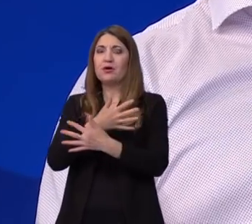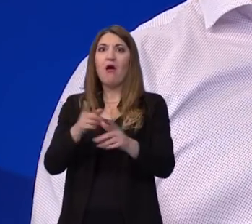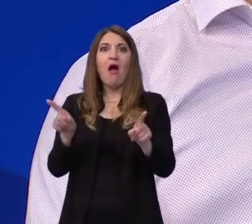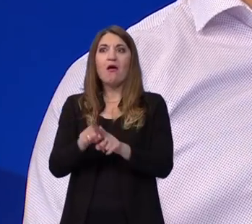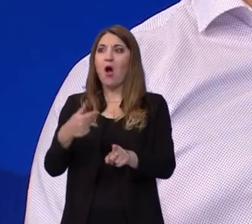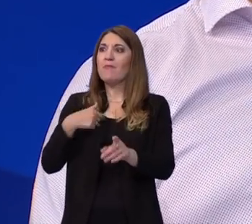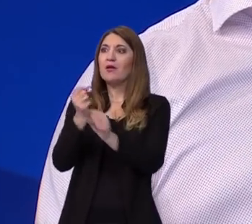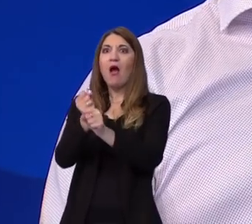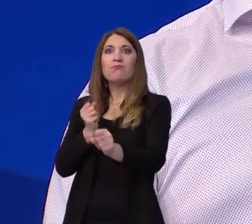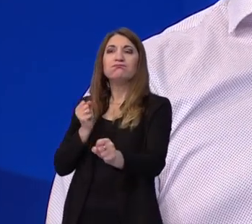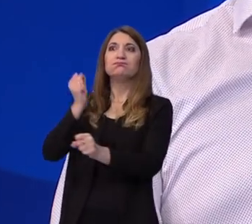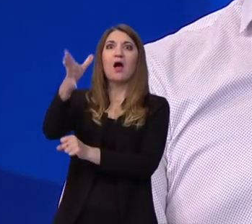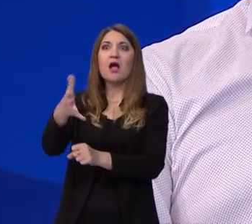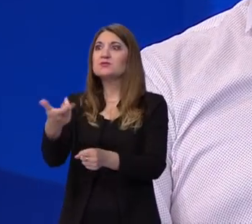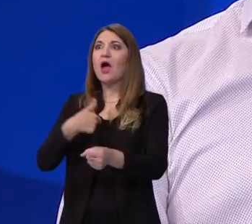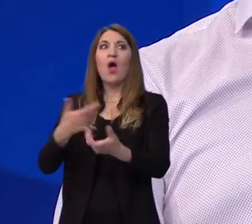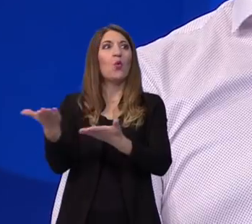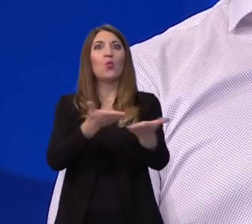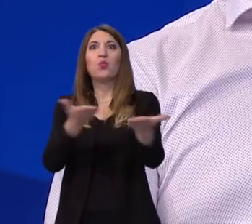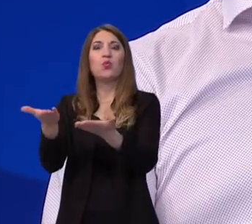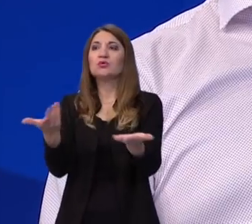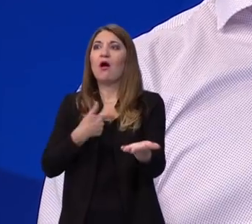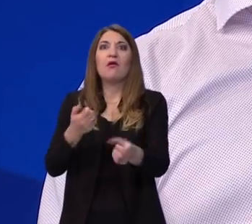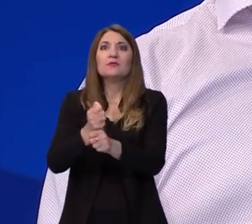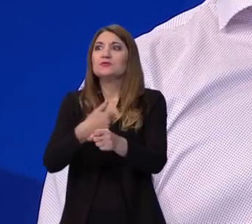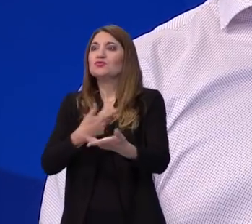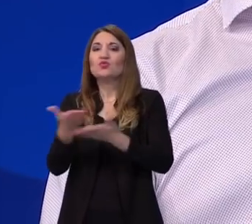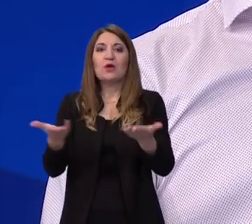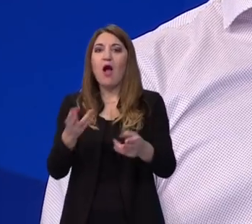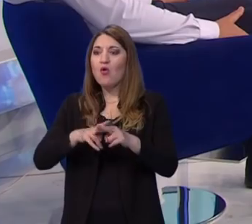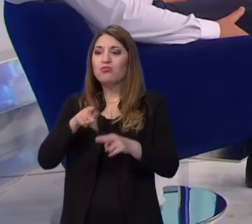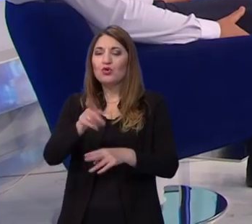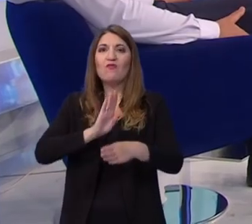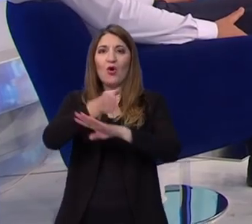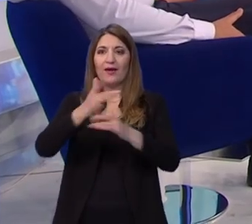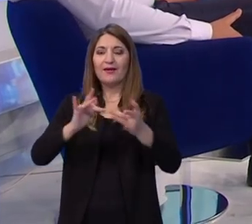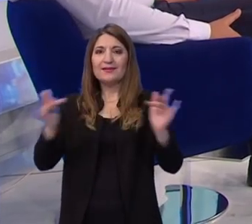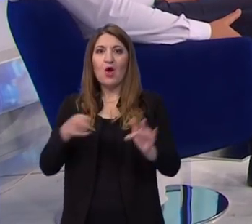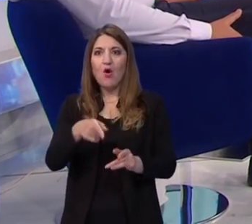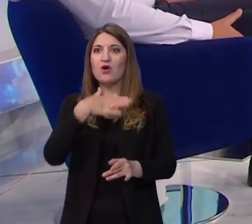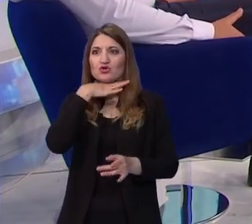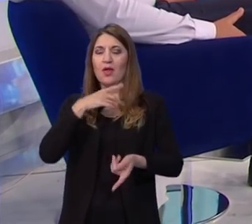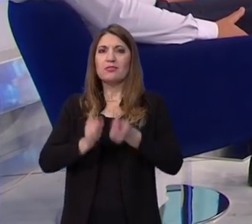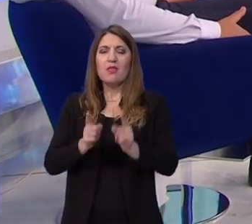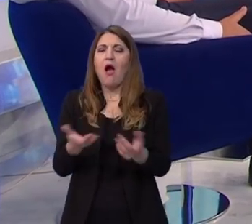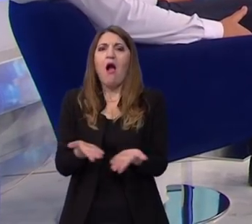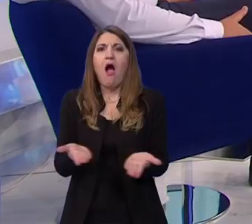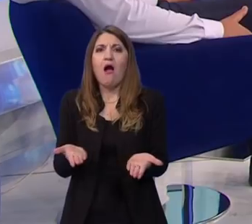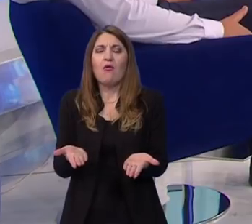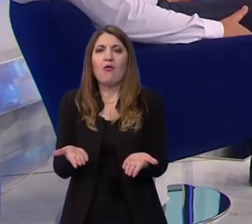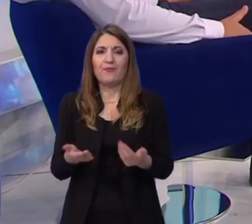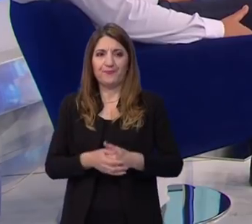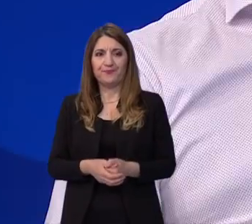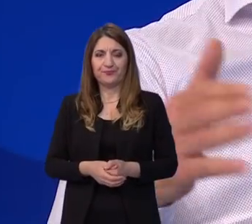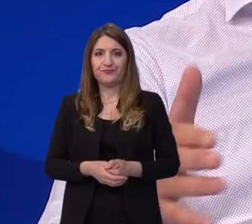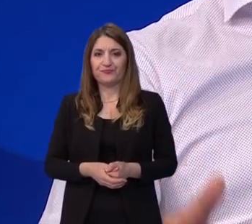ocean upitnika neodgovorenih pitanja kako će se održavati ta online nastava. Nakon toga nekako